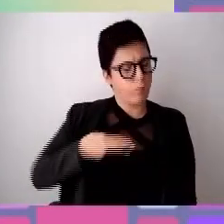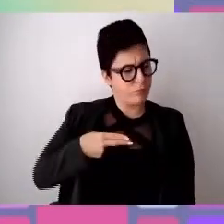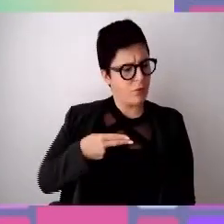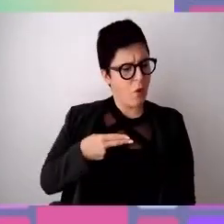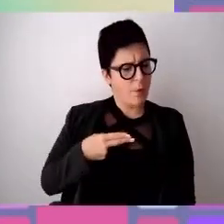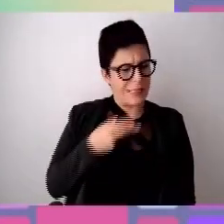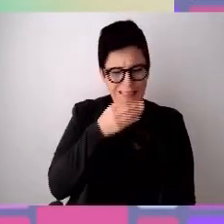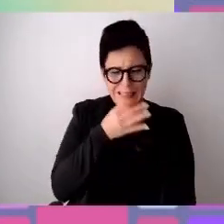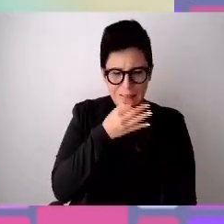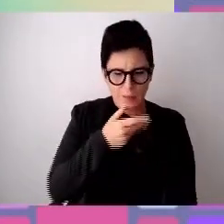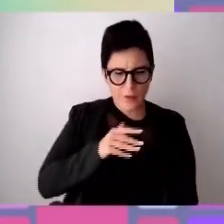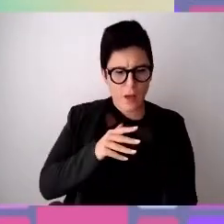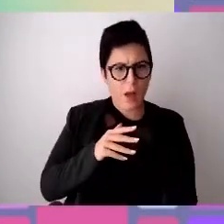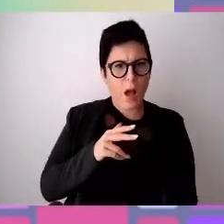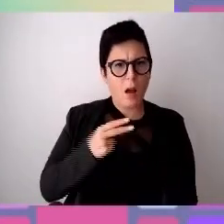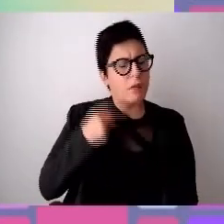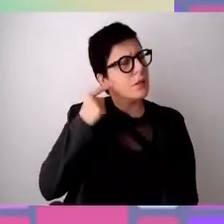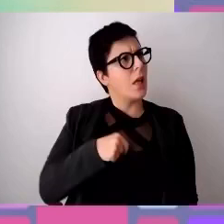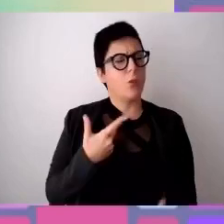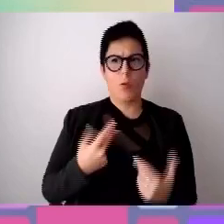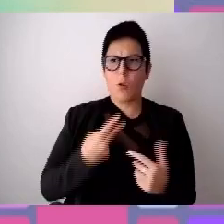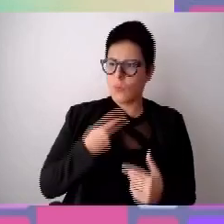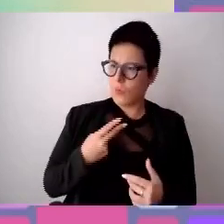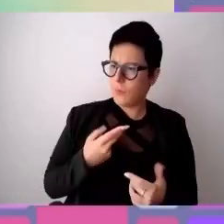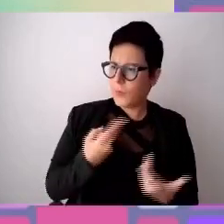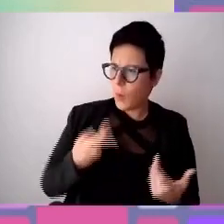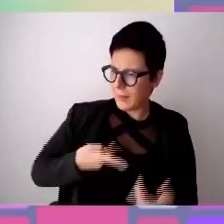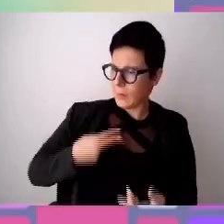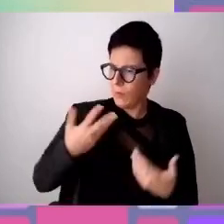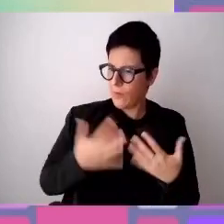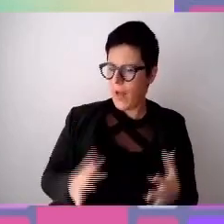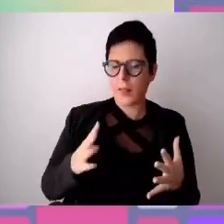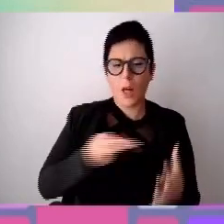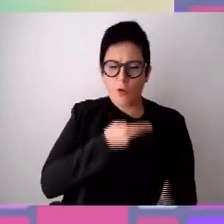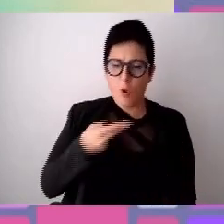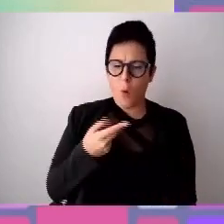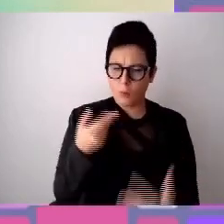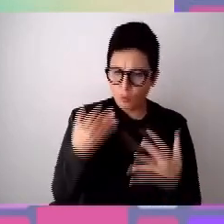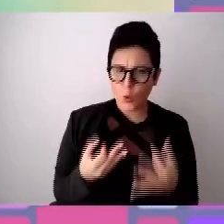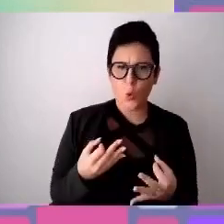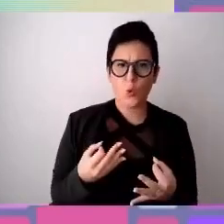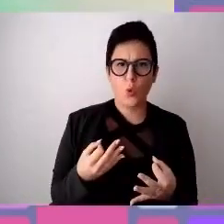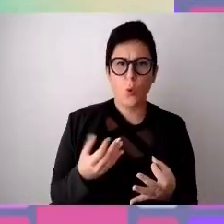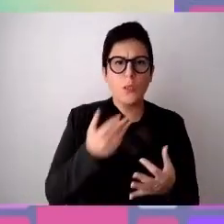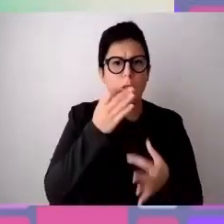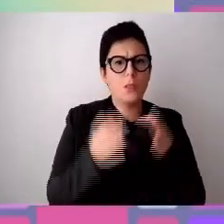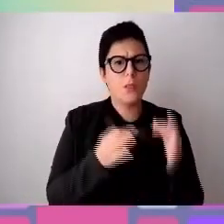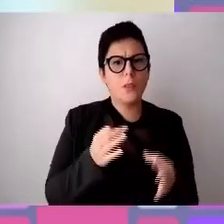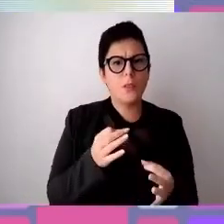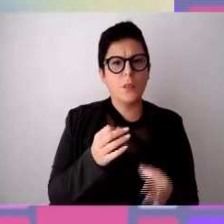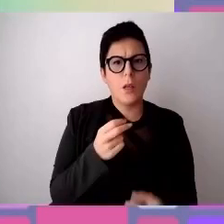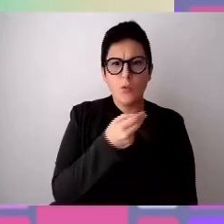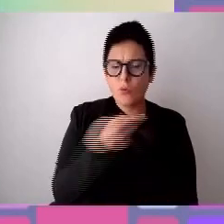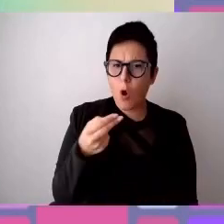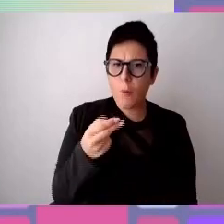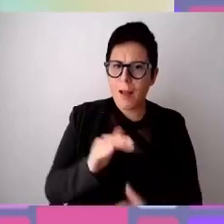lavorare in serenità e quindi adottare il nome con l'alias